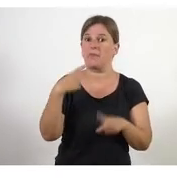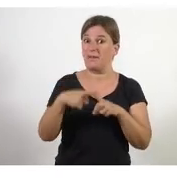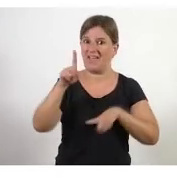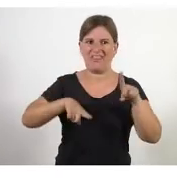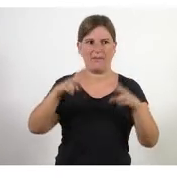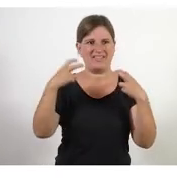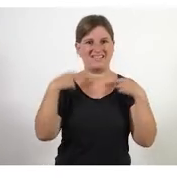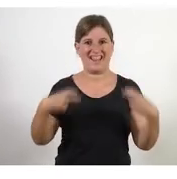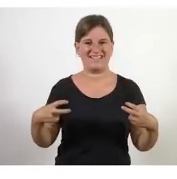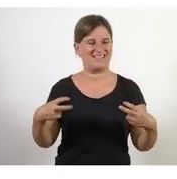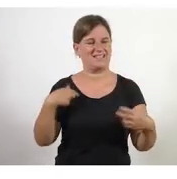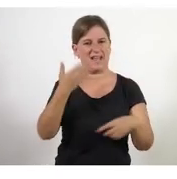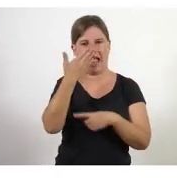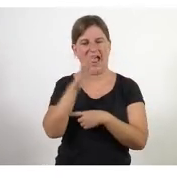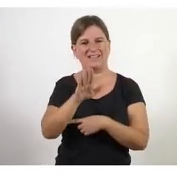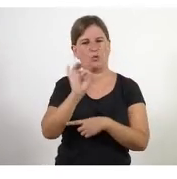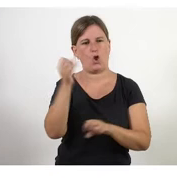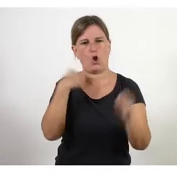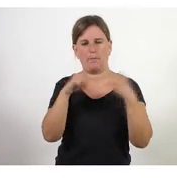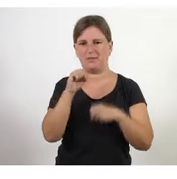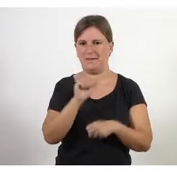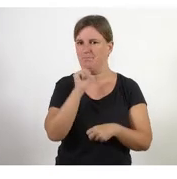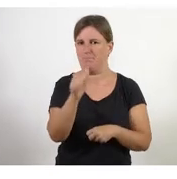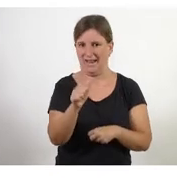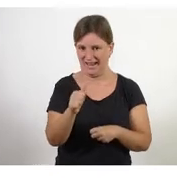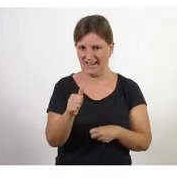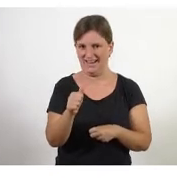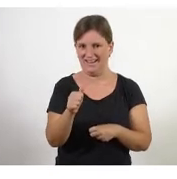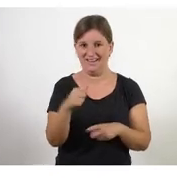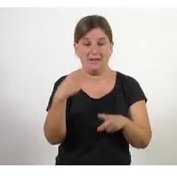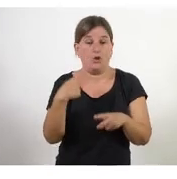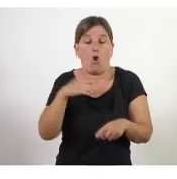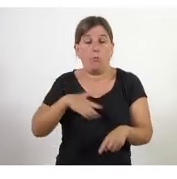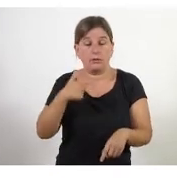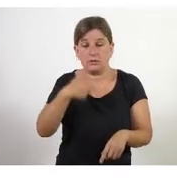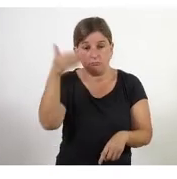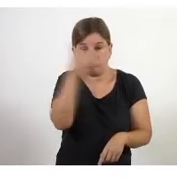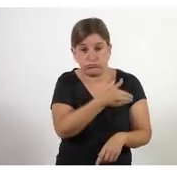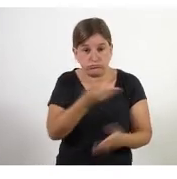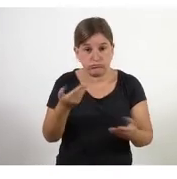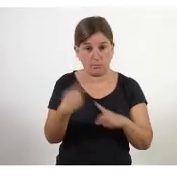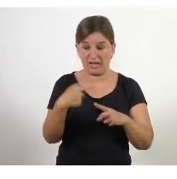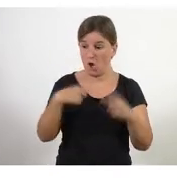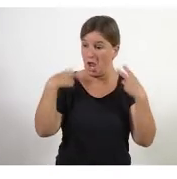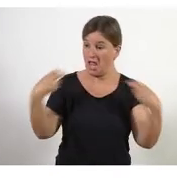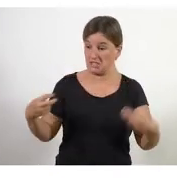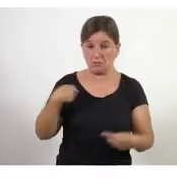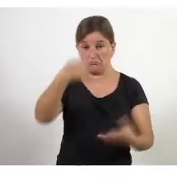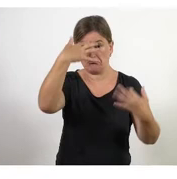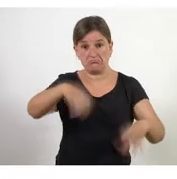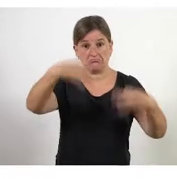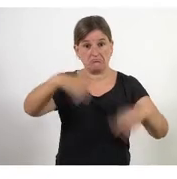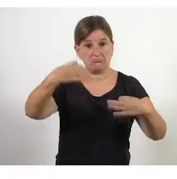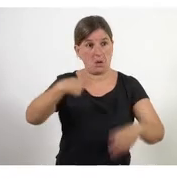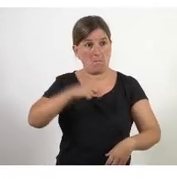estem tenint actituds o comportaments que no ens adonem perquè si jo estic estressat o estressada jo no me n'adono dels